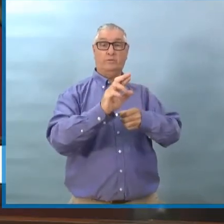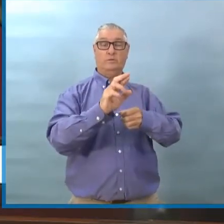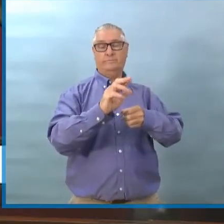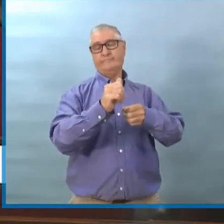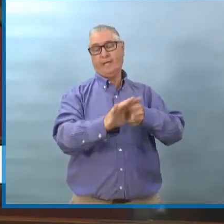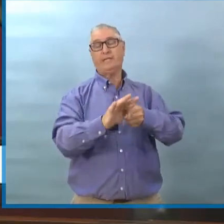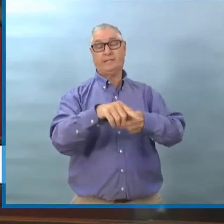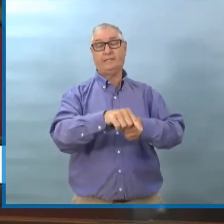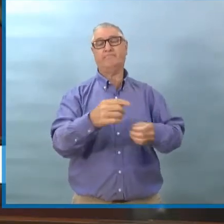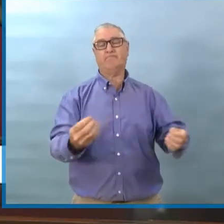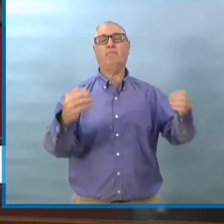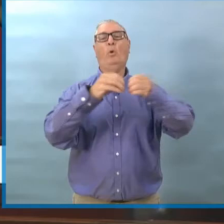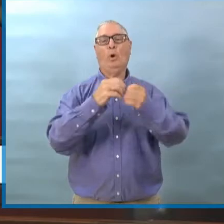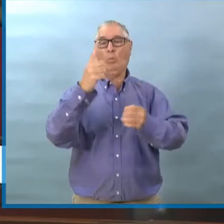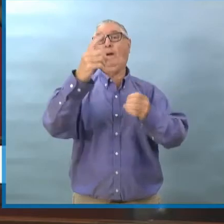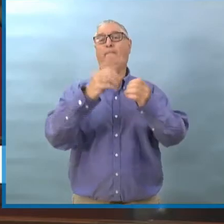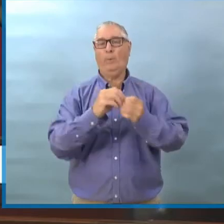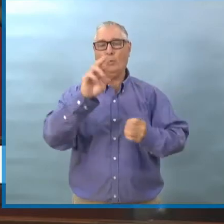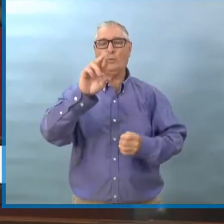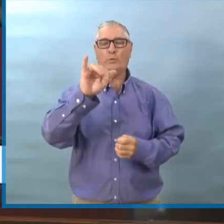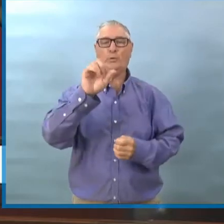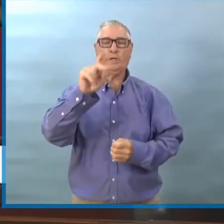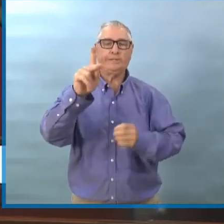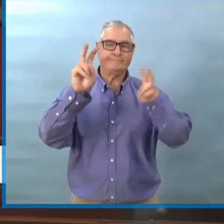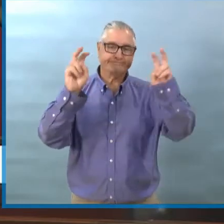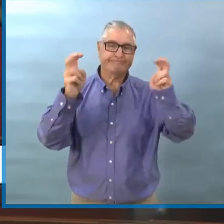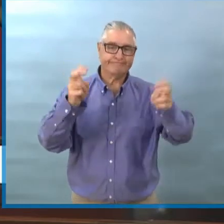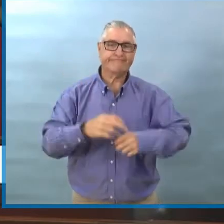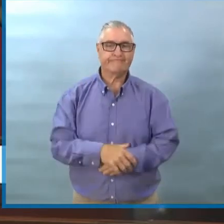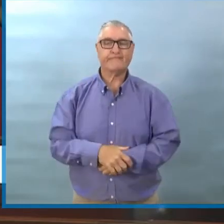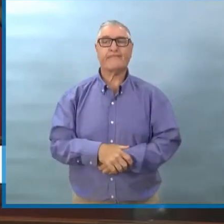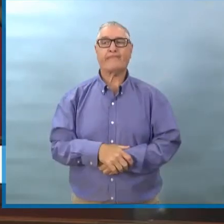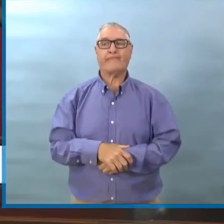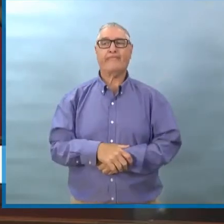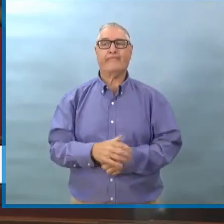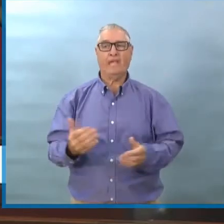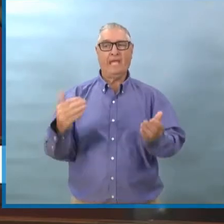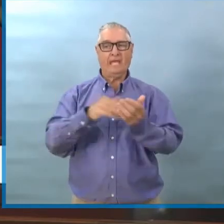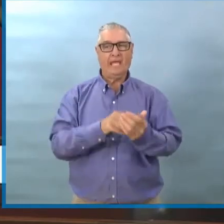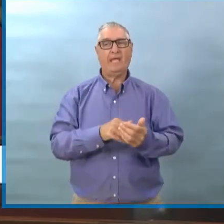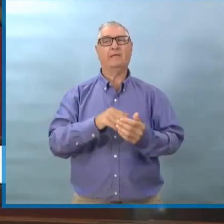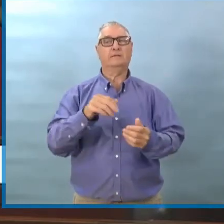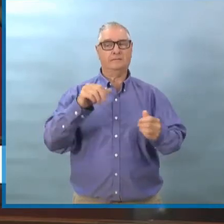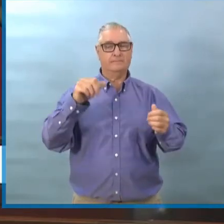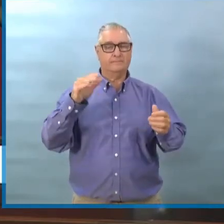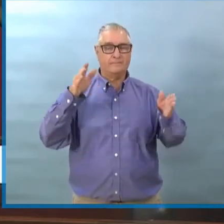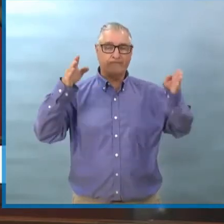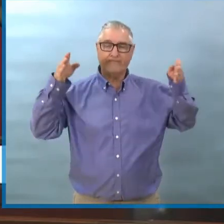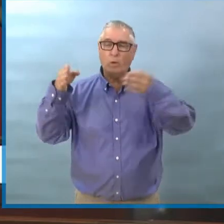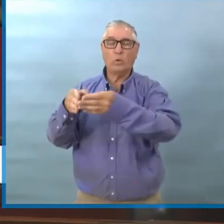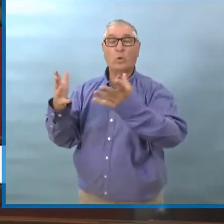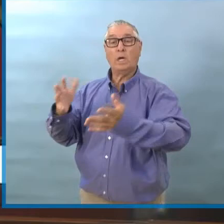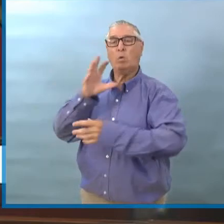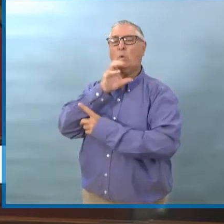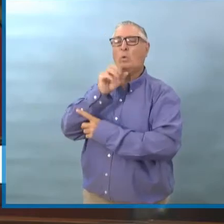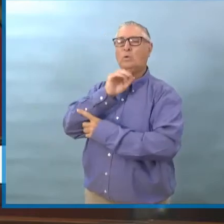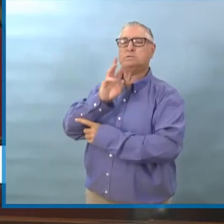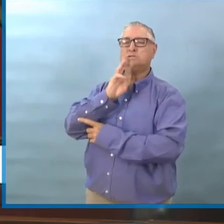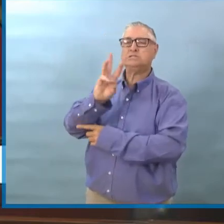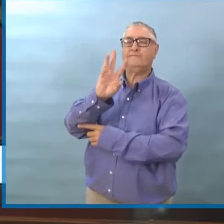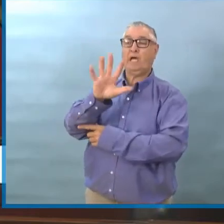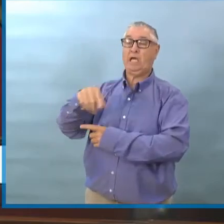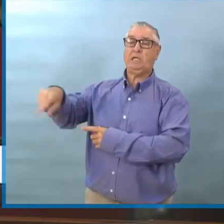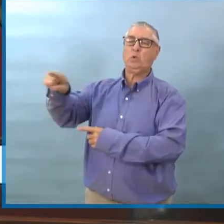plus de 65 ans, qui ont d'autres conditions médicales, qui sont immunocompromises, doivent continuer à faire